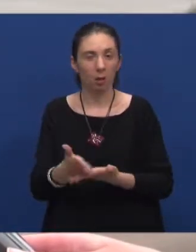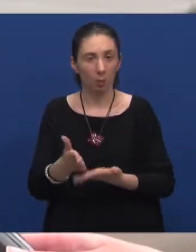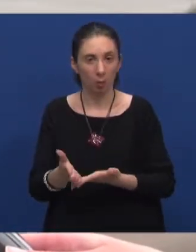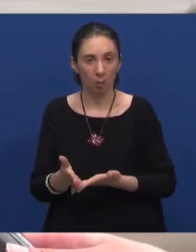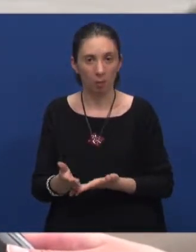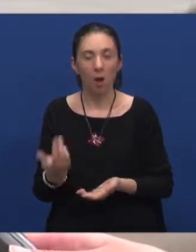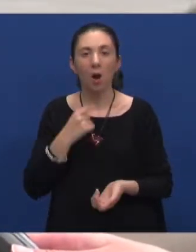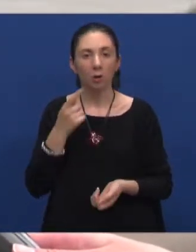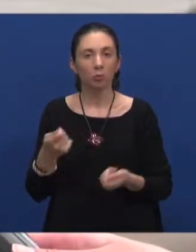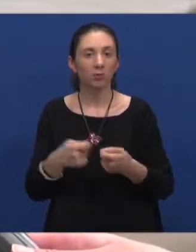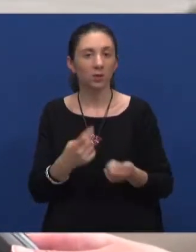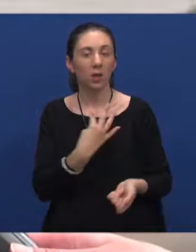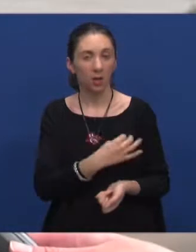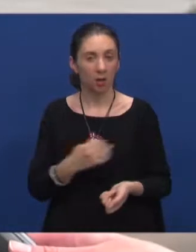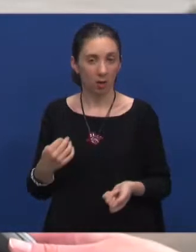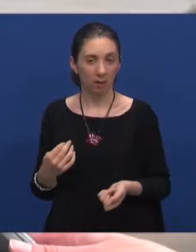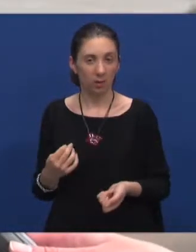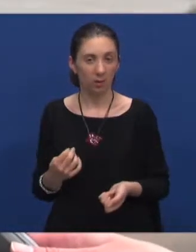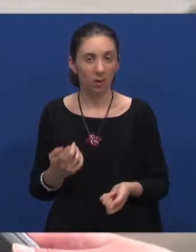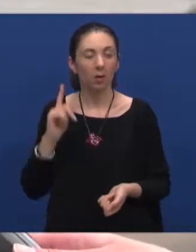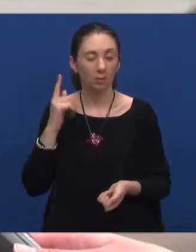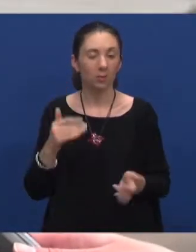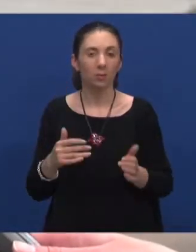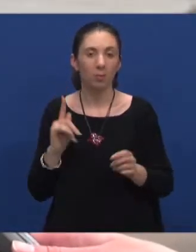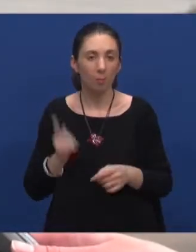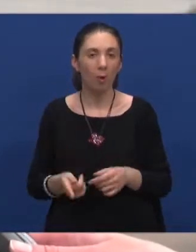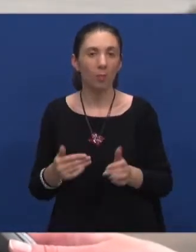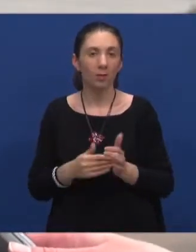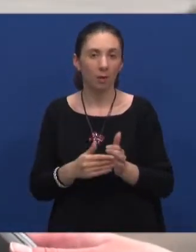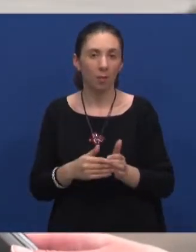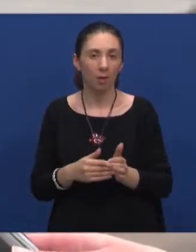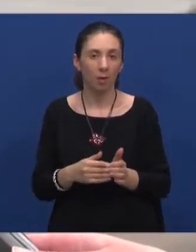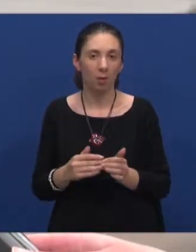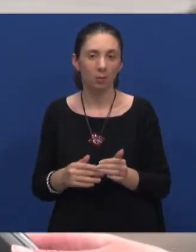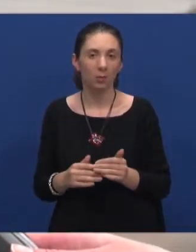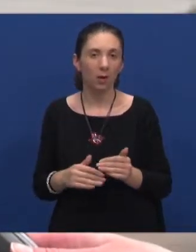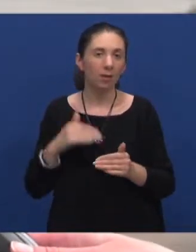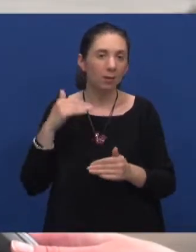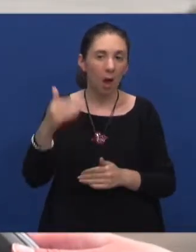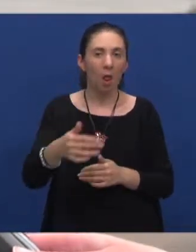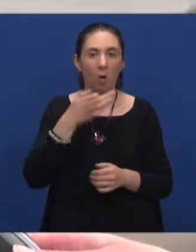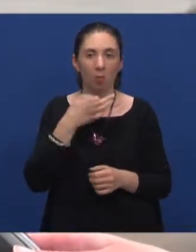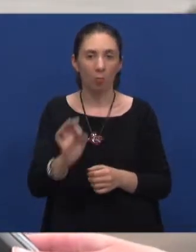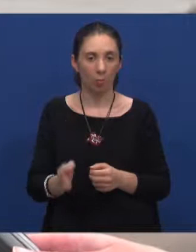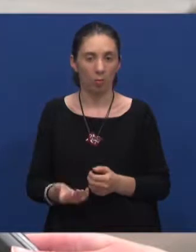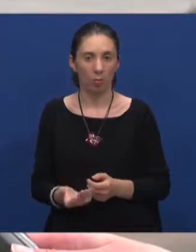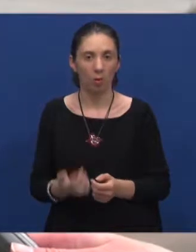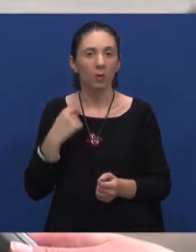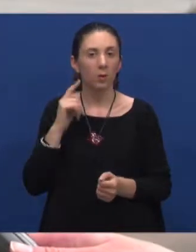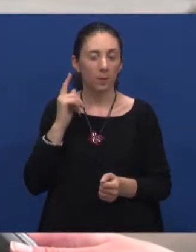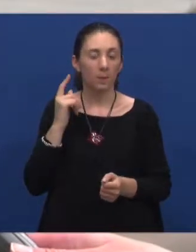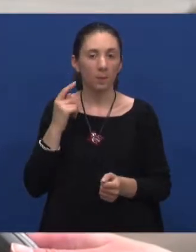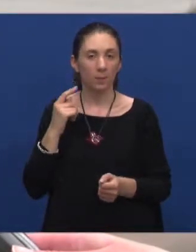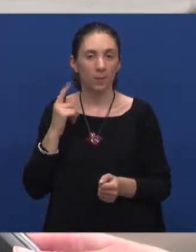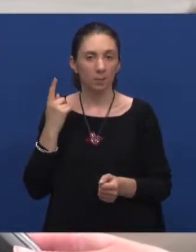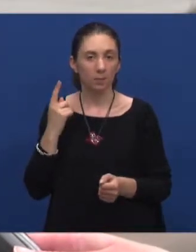a što se tiče, kažem, Hrvatske, mislim da bi moralo i trebalo još biti daleko bolje, jer smatram da